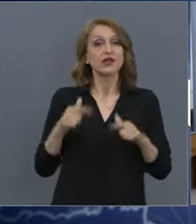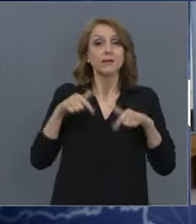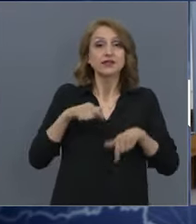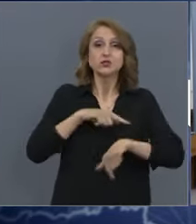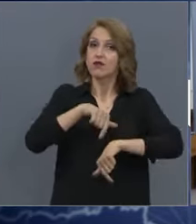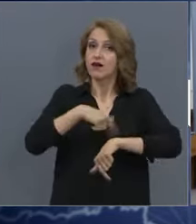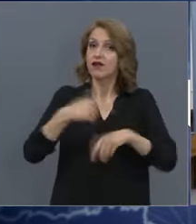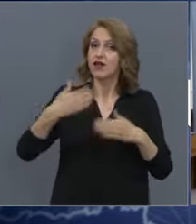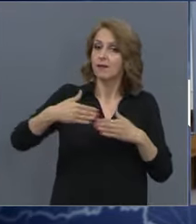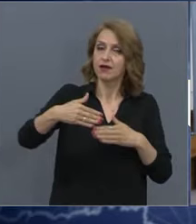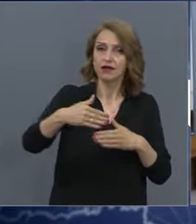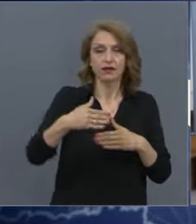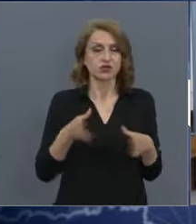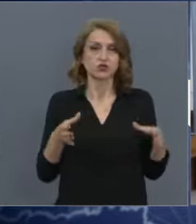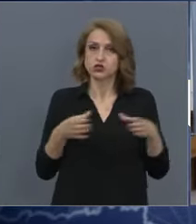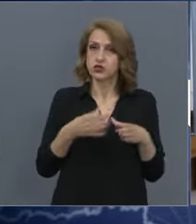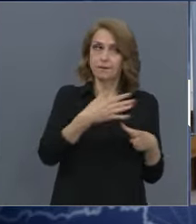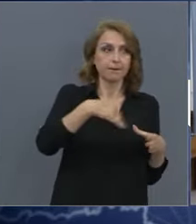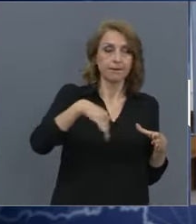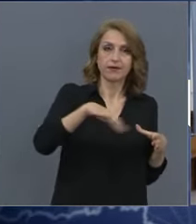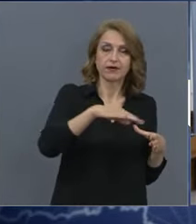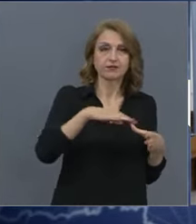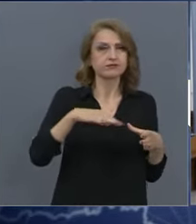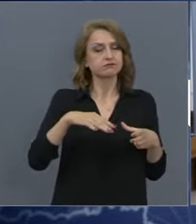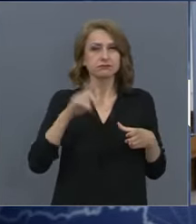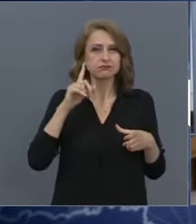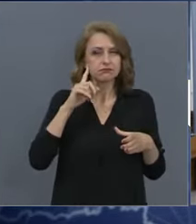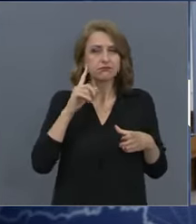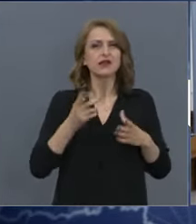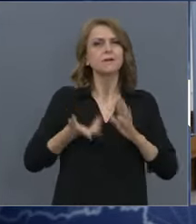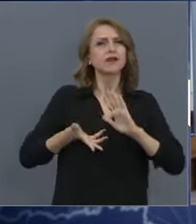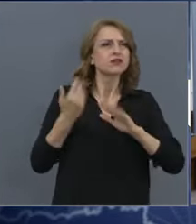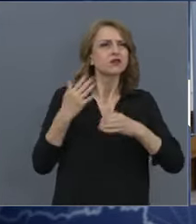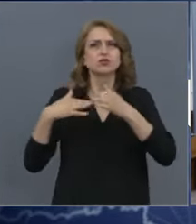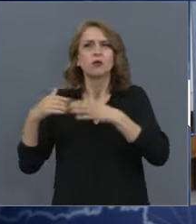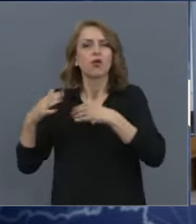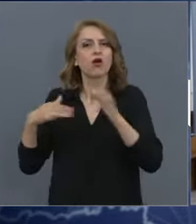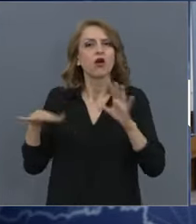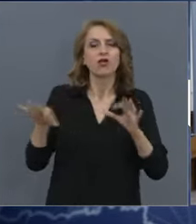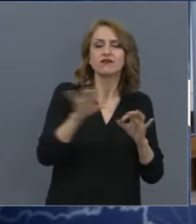време щаба трябва да гарантира презадоволяването